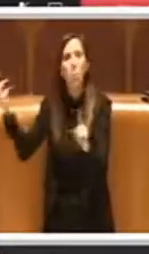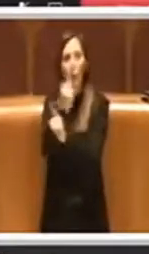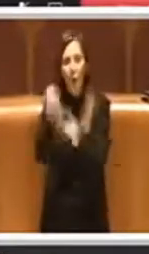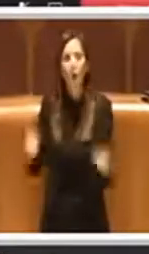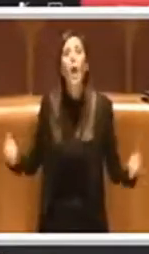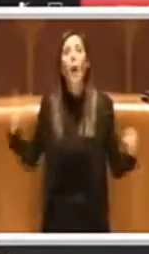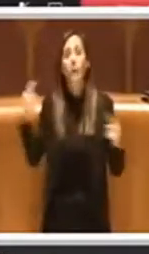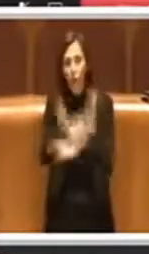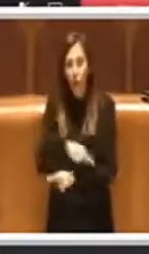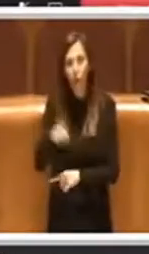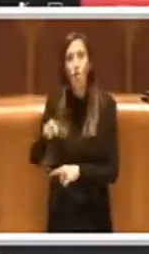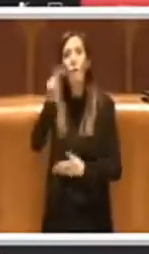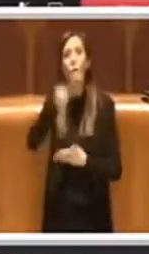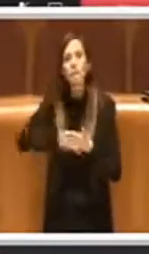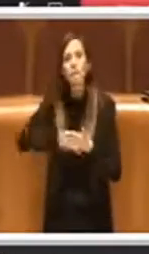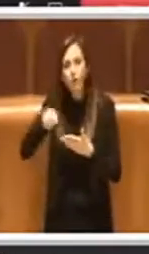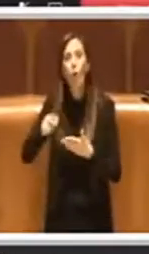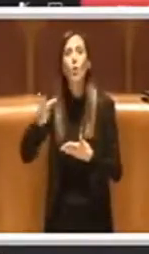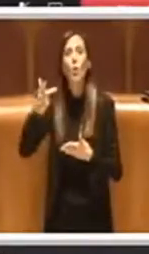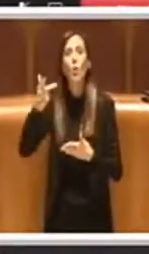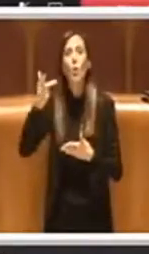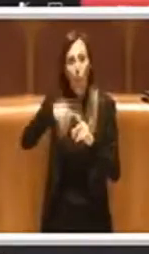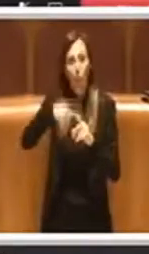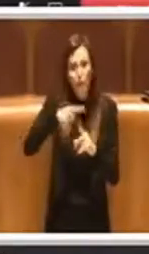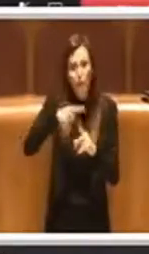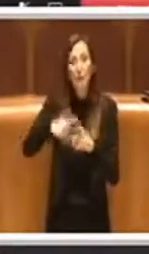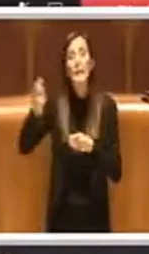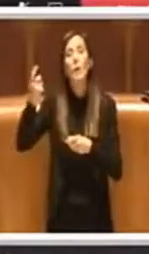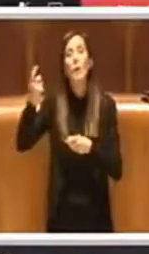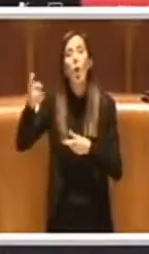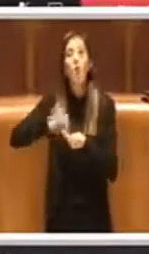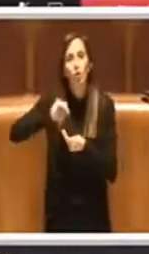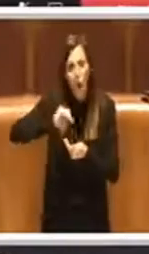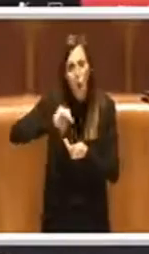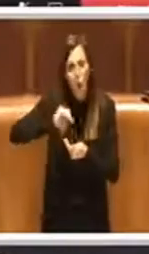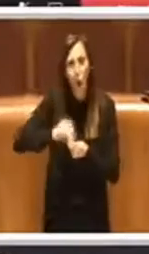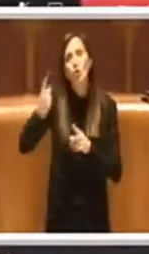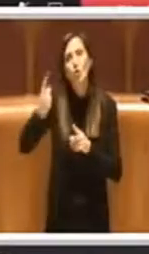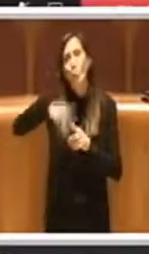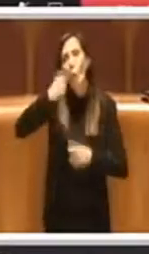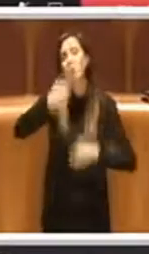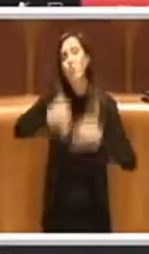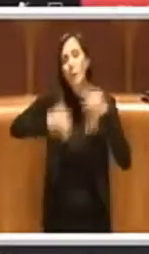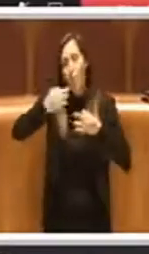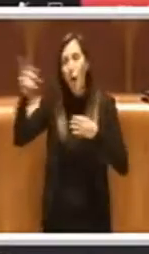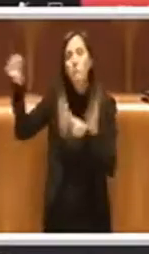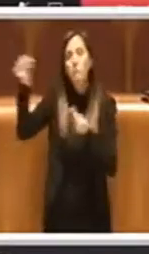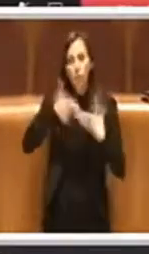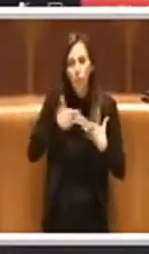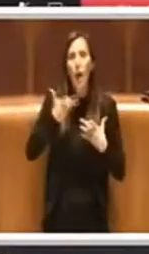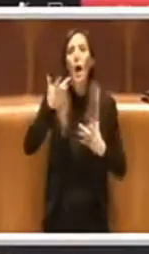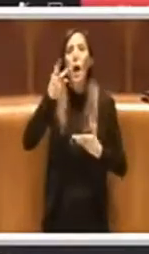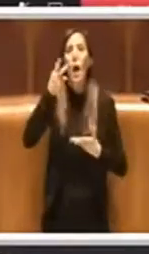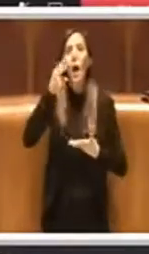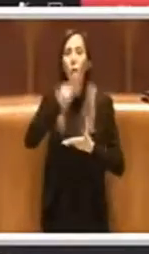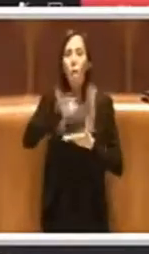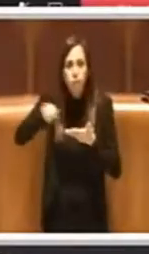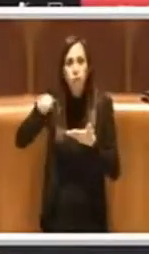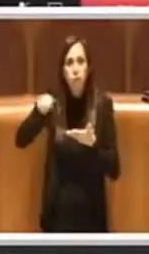voto positivo dei soci, ha avuto il parere positivo del tribunale. È ovvio che noi,